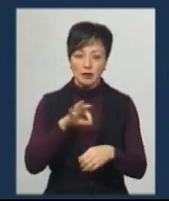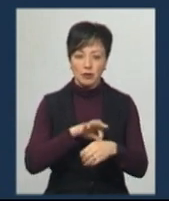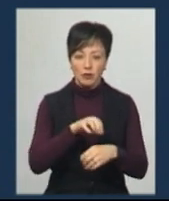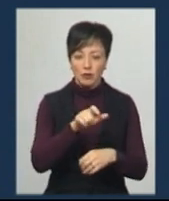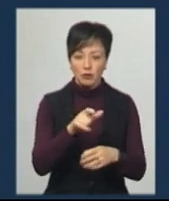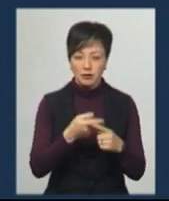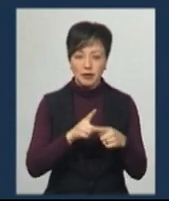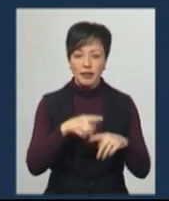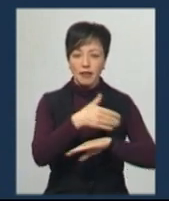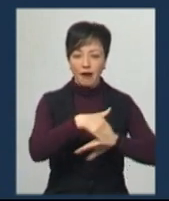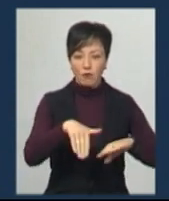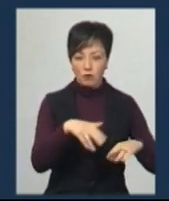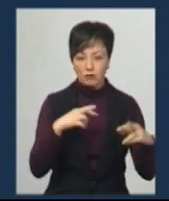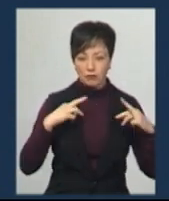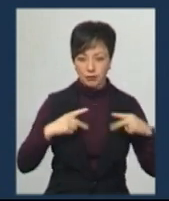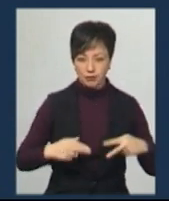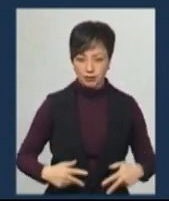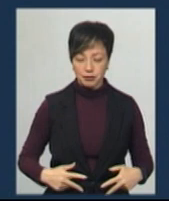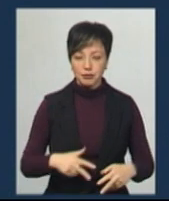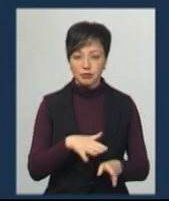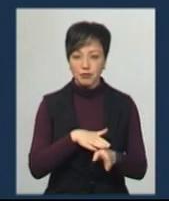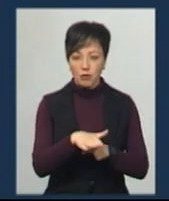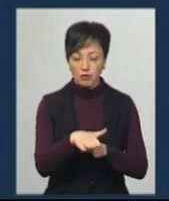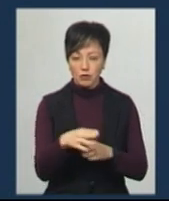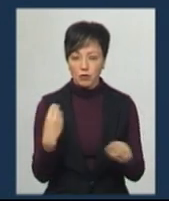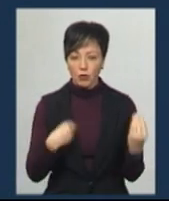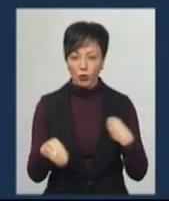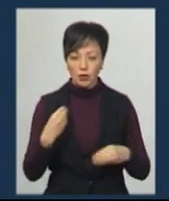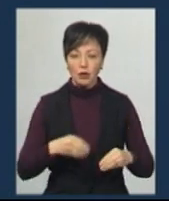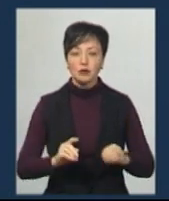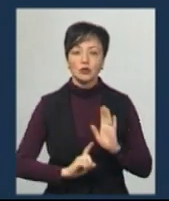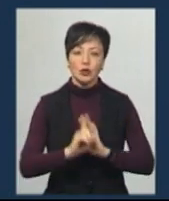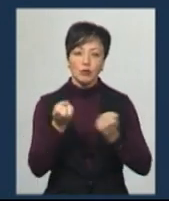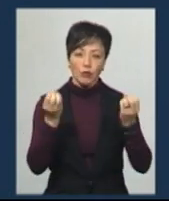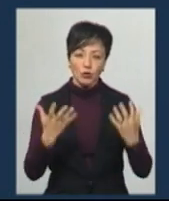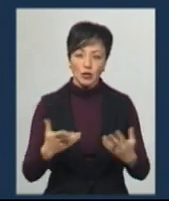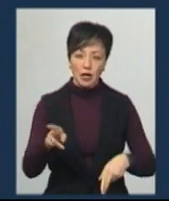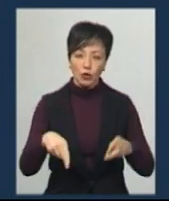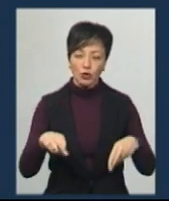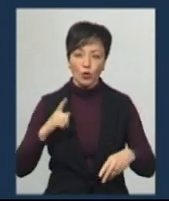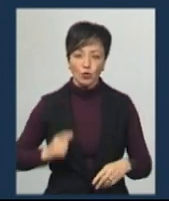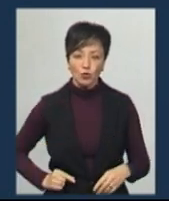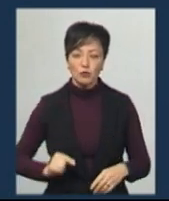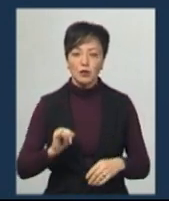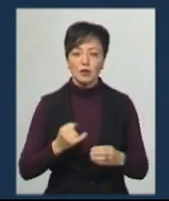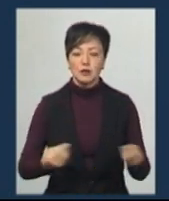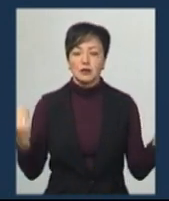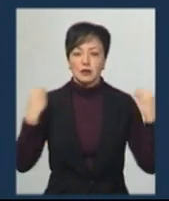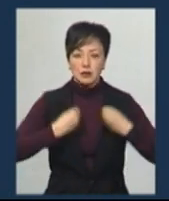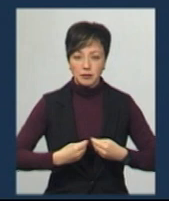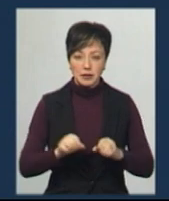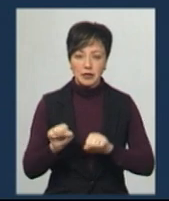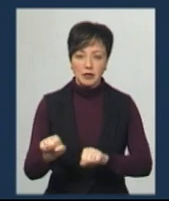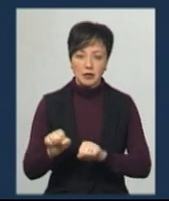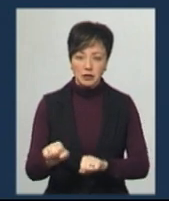На вулиці передіваєшся повністю в їхній одяг. Тобто спочатку йде простий хірургічний костюм, зверху це будуть захисні